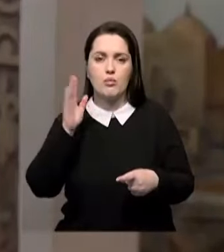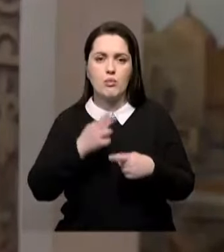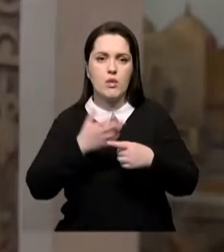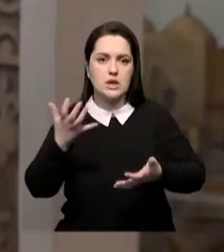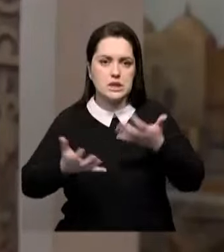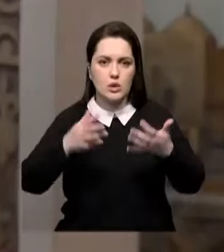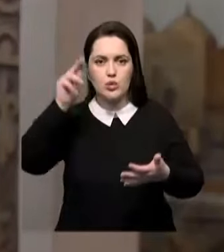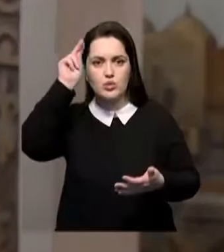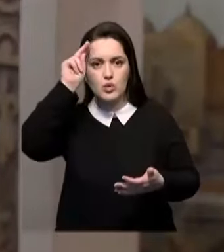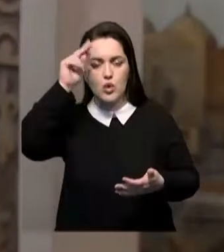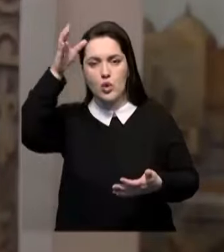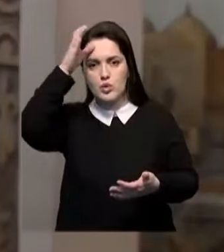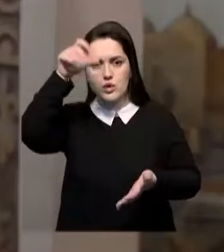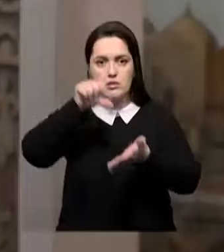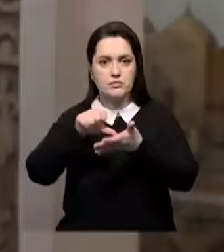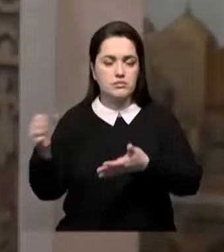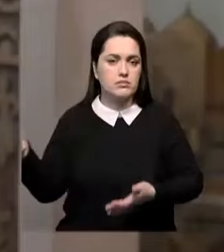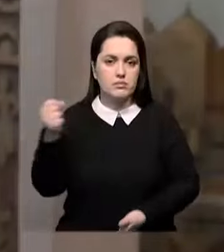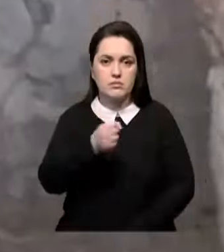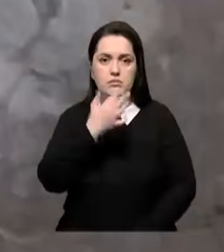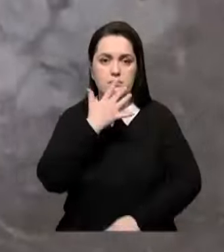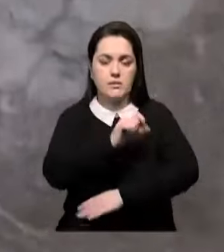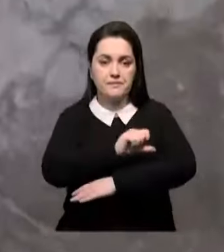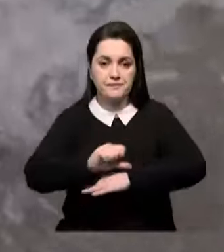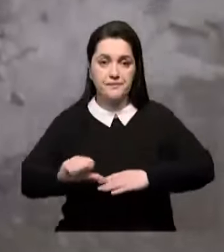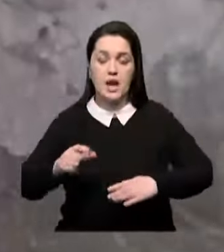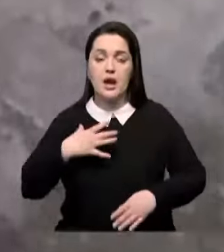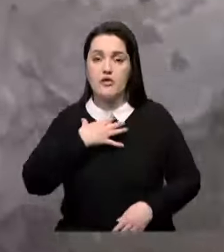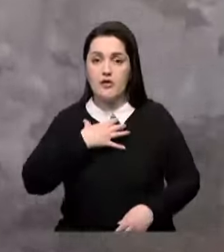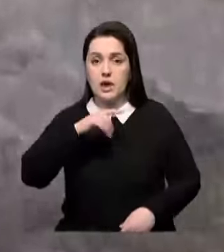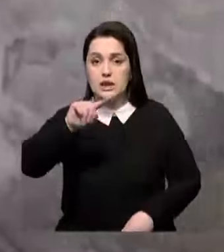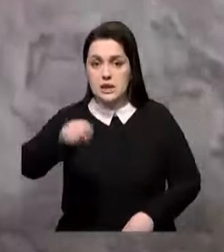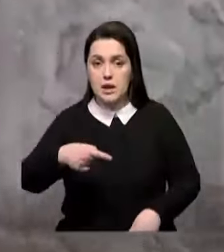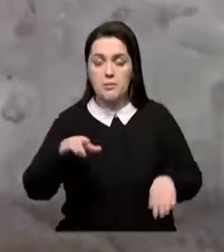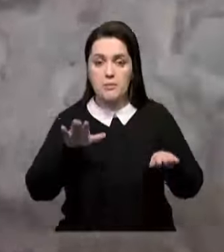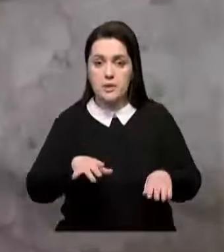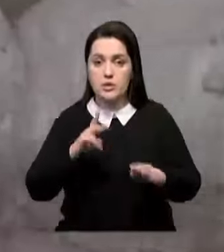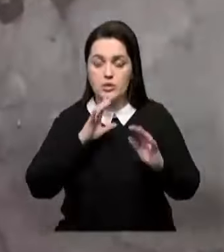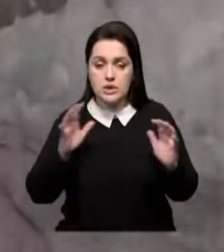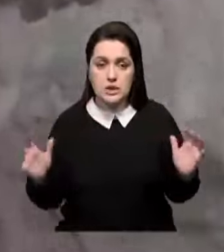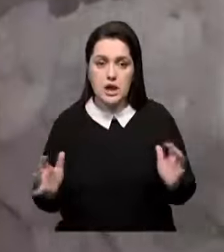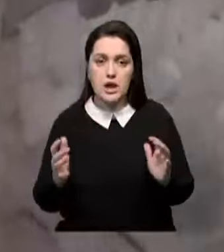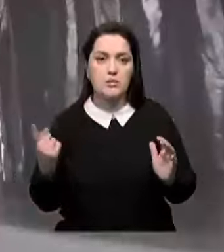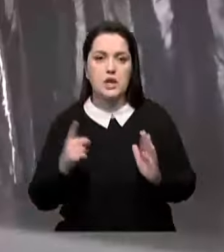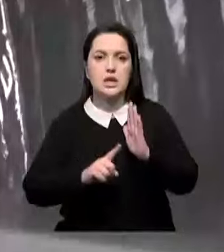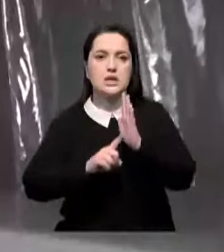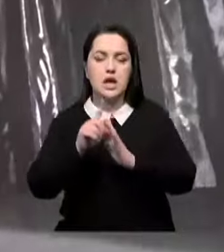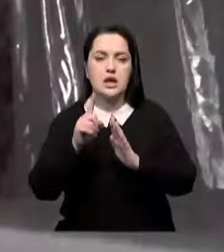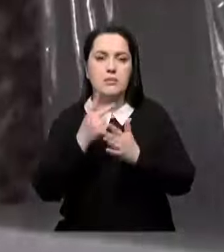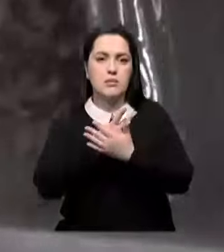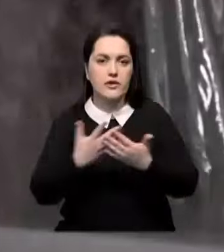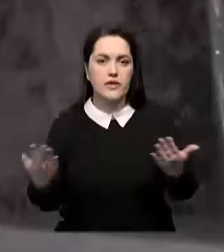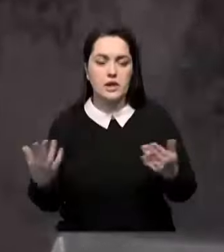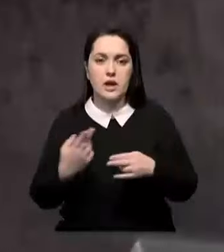исследовательские работы с участием иностранных специалистов. Одно из важных требований – места должны сохраняться в первозданном виде. Для этого